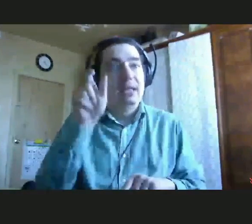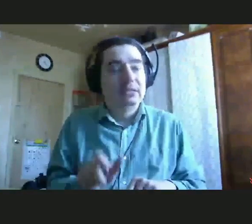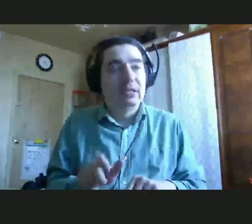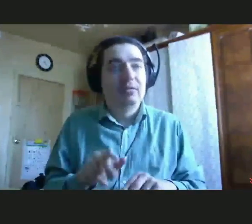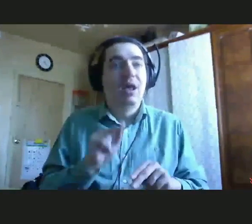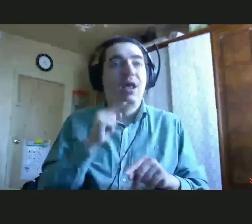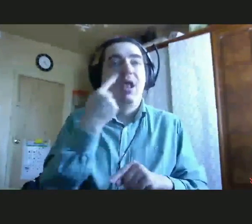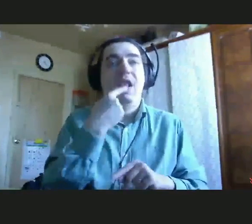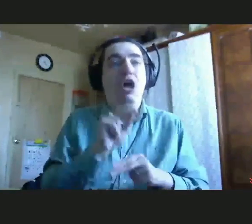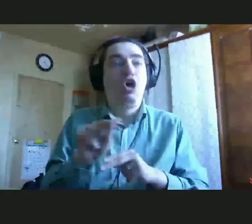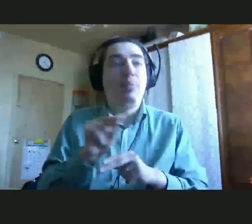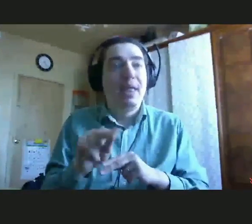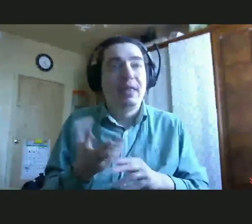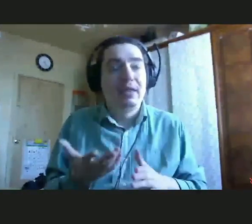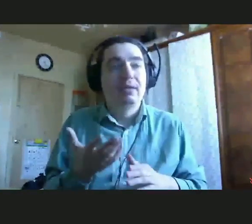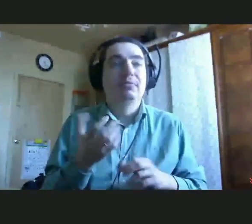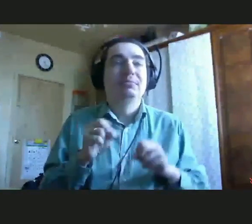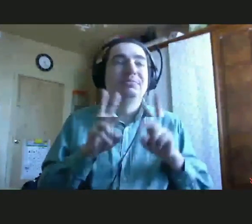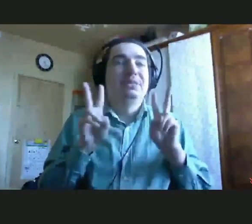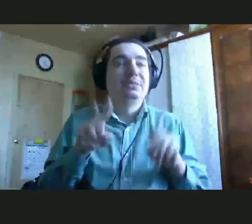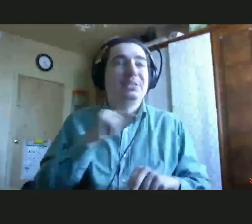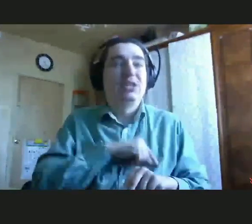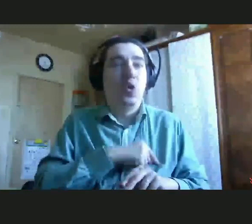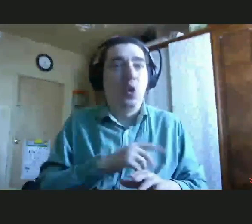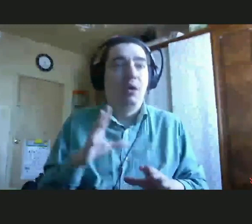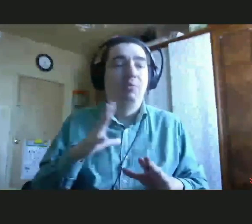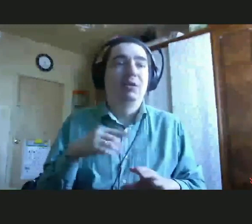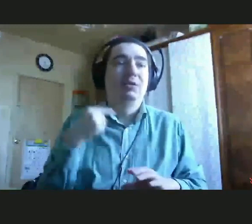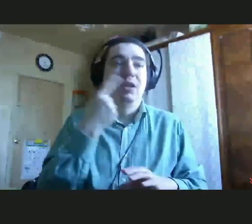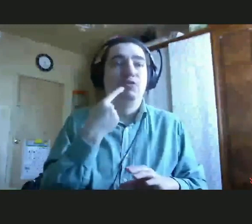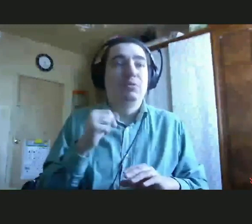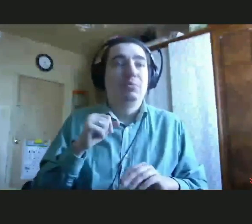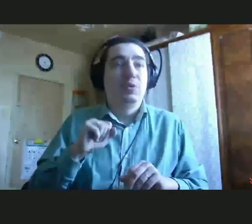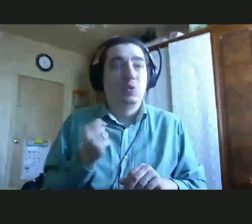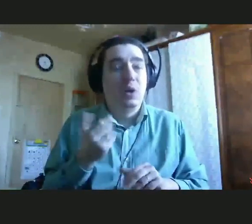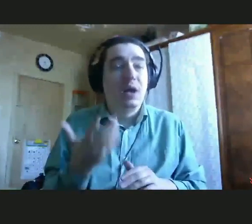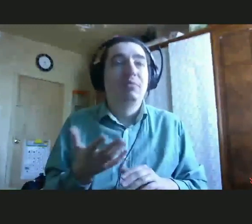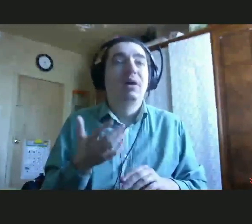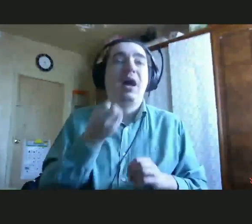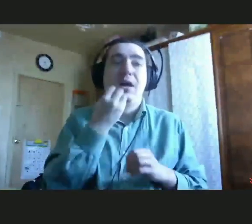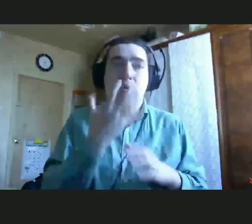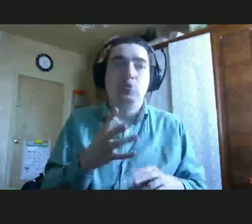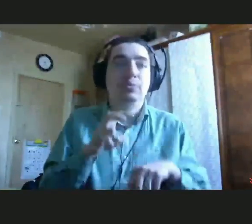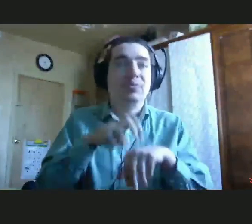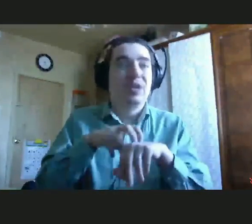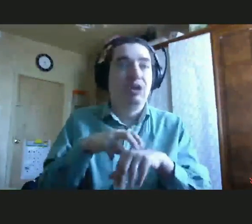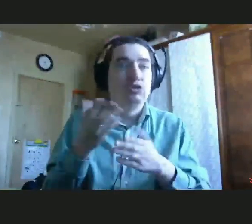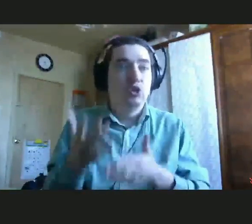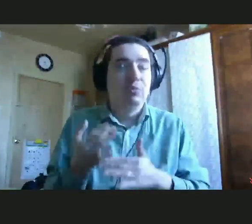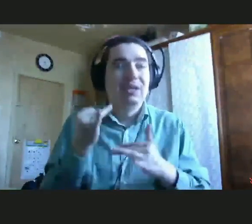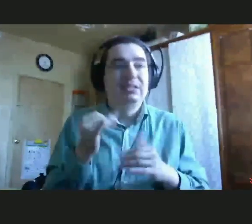-терапевтом, физическим терапевтом, быть для него самым лучшим врачом, как бы громко это ни звучало, и